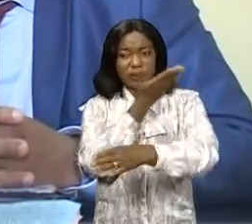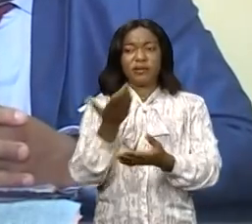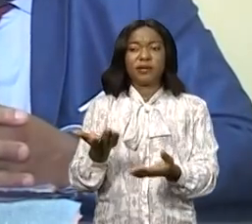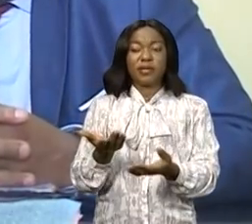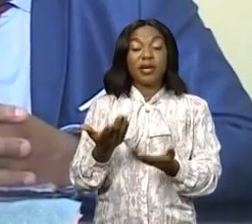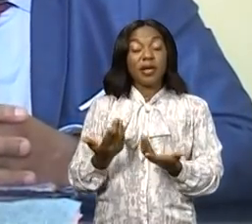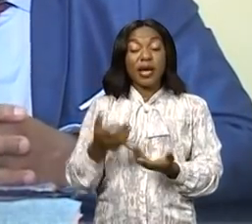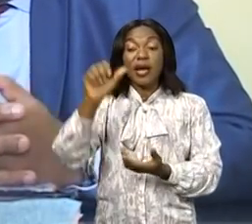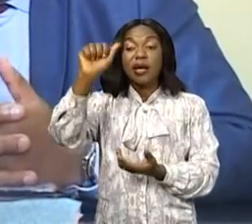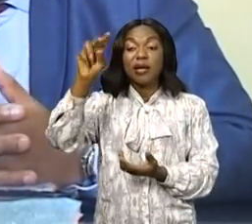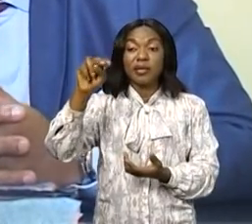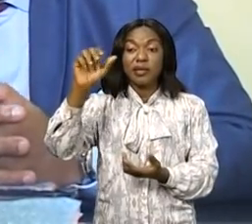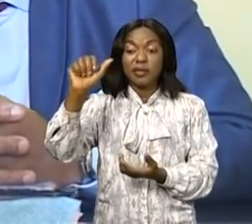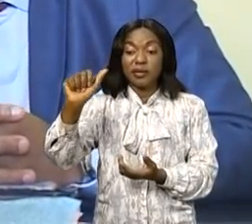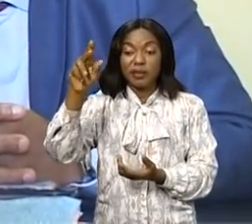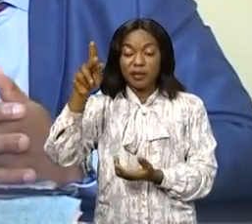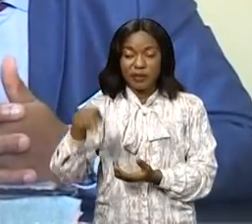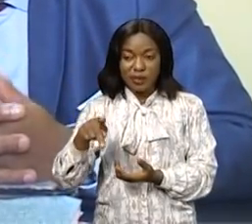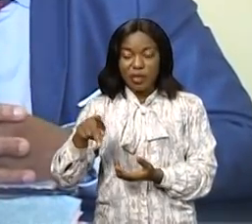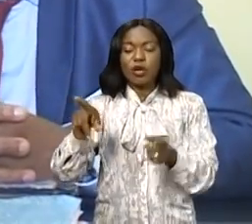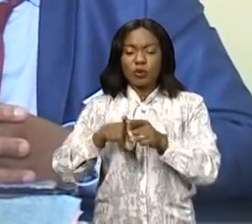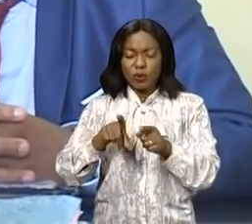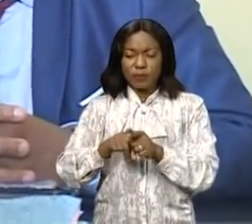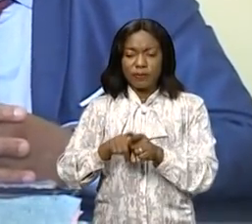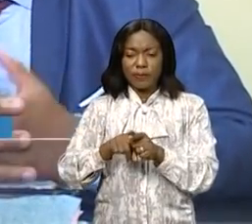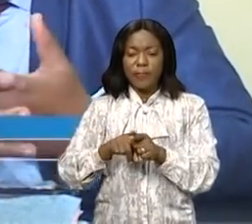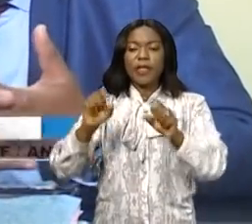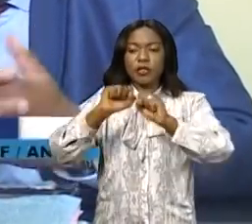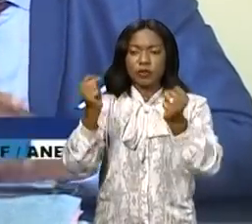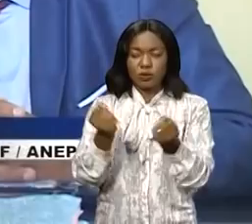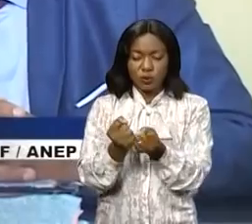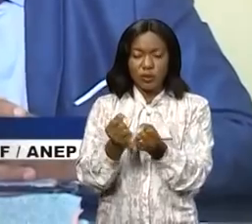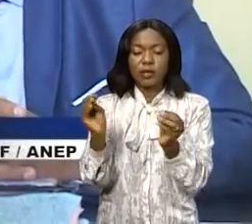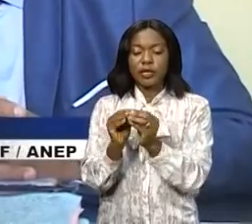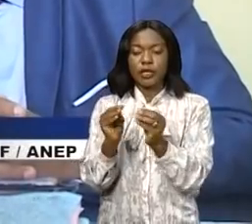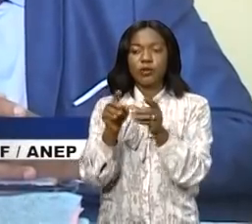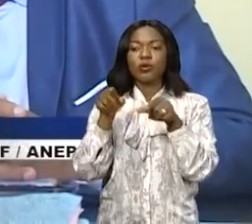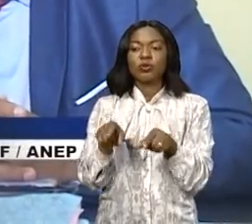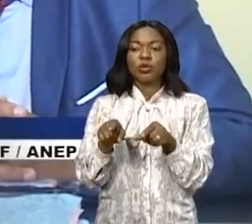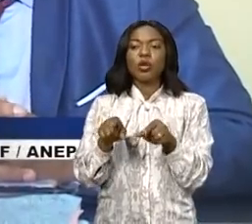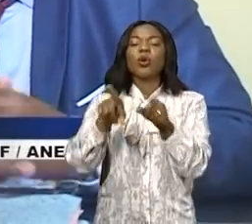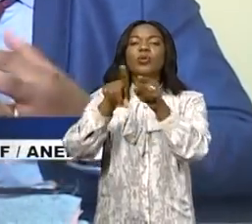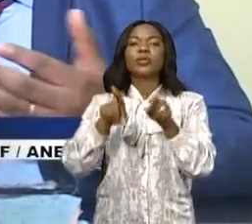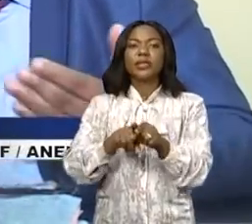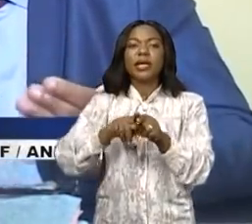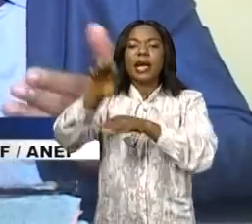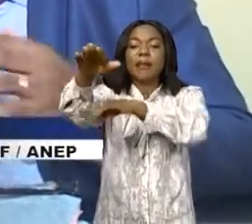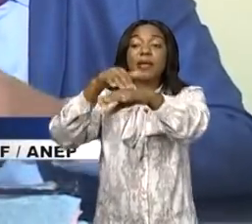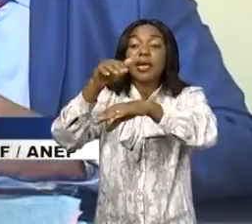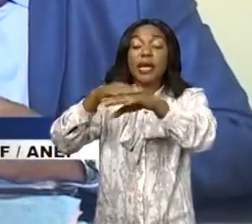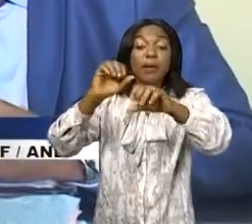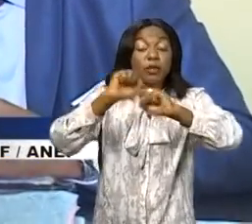en tant qu'organisation patronale citoyenne, réunit régulièrement ces entreprises pour